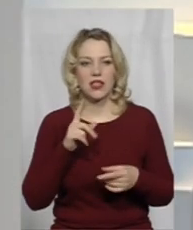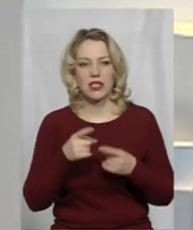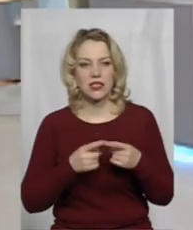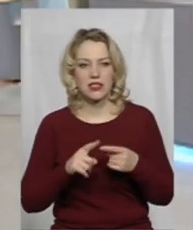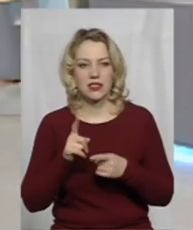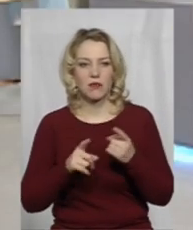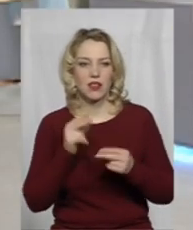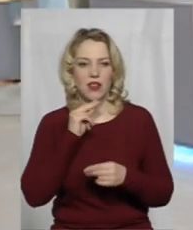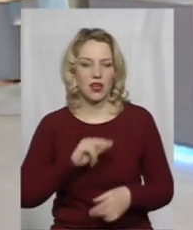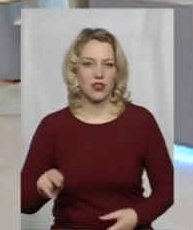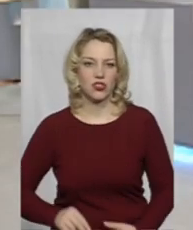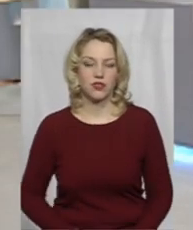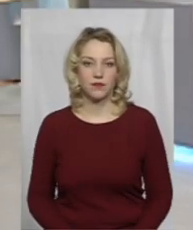краще?